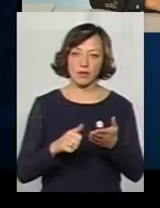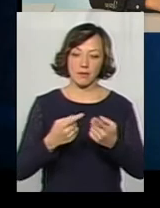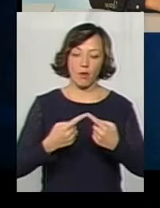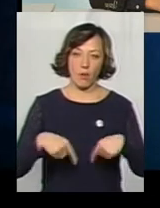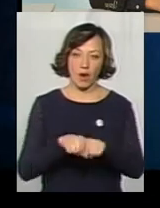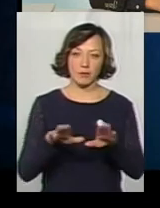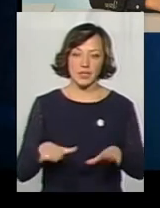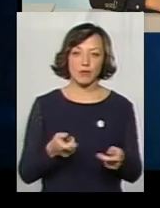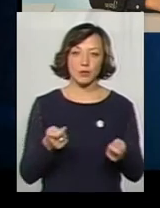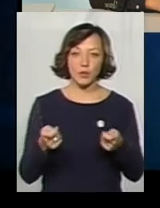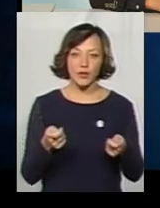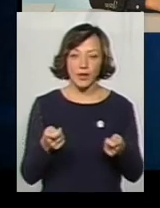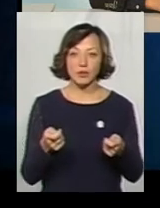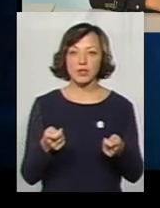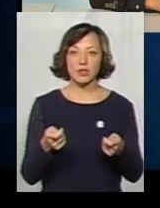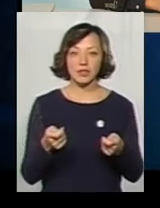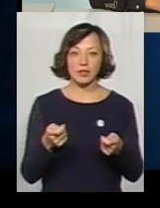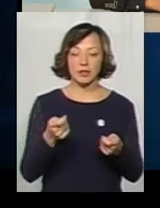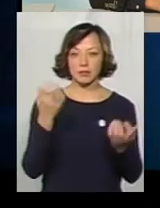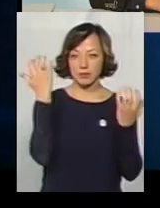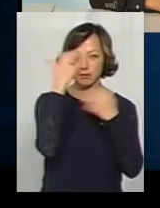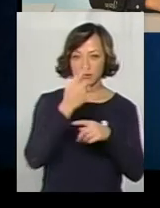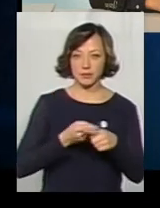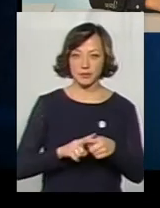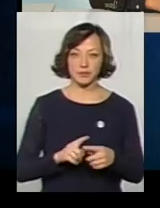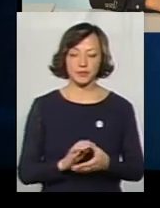місцевого самоврядування, закриваючи на це очі.